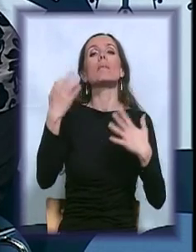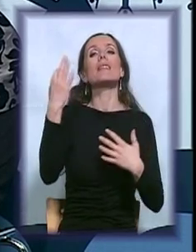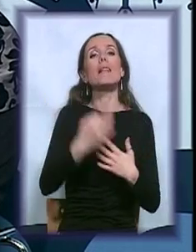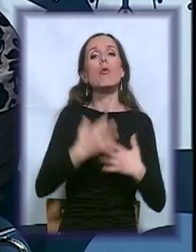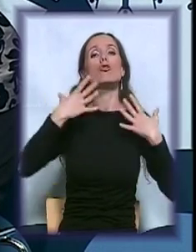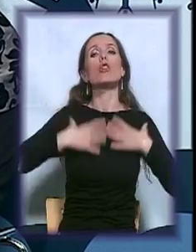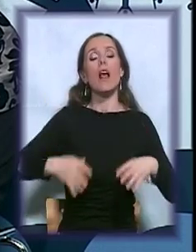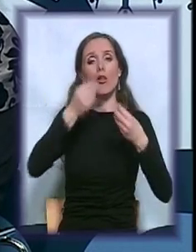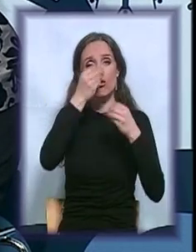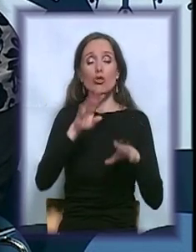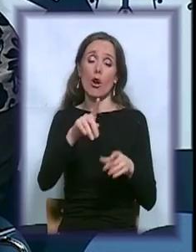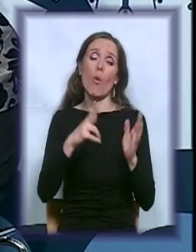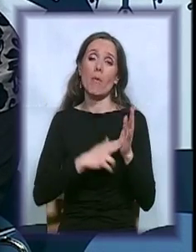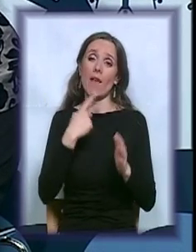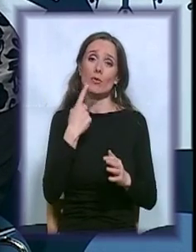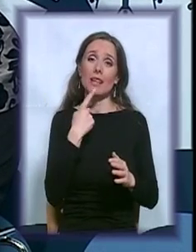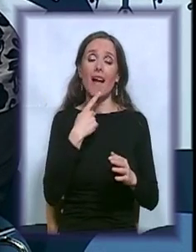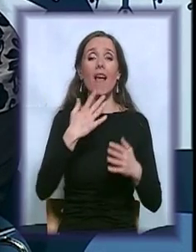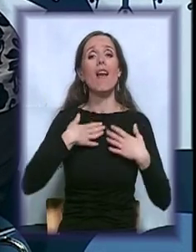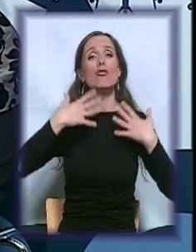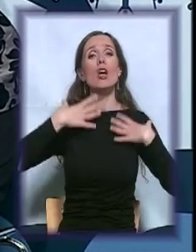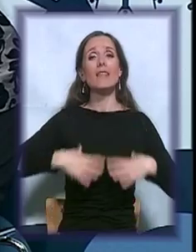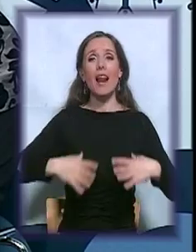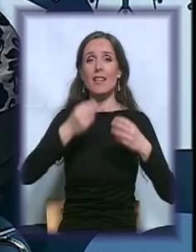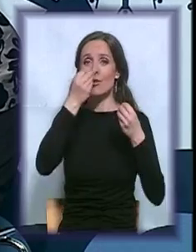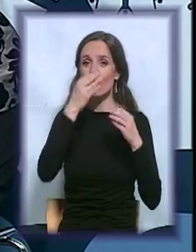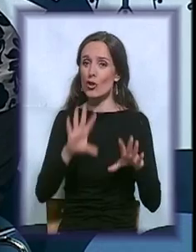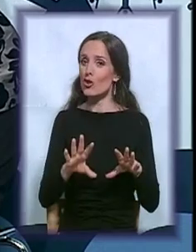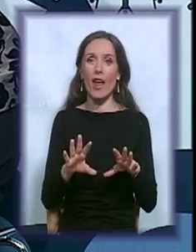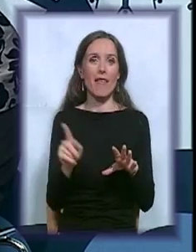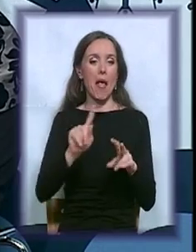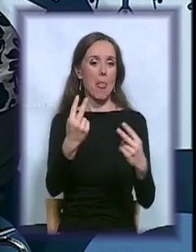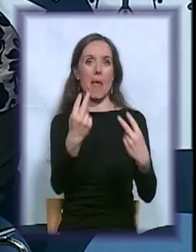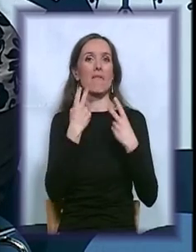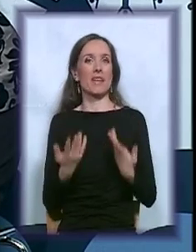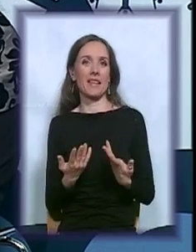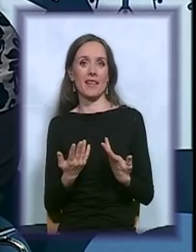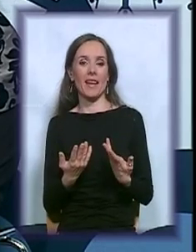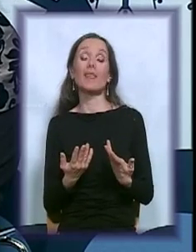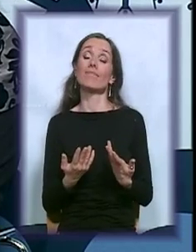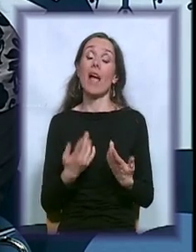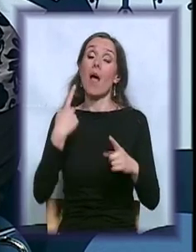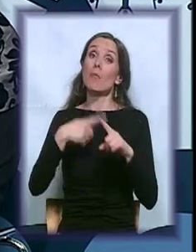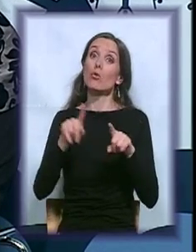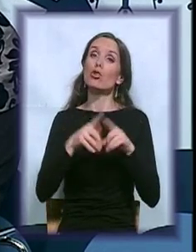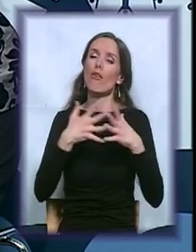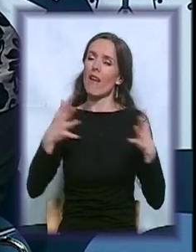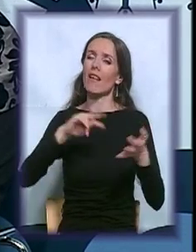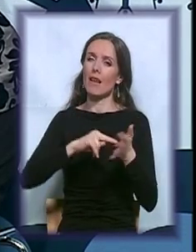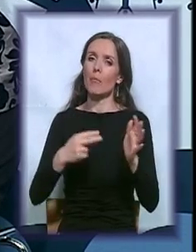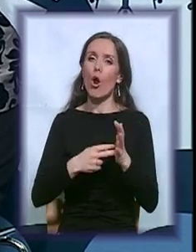oštećenja. U pravu ste rekli da se naše telesno oštećenje ne vidi. A pre svega je veliki problem prihvatanja